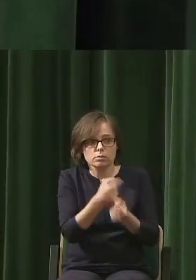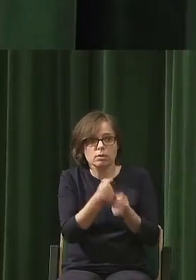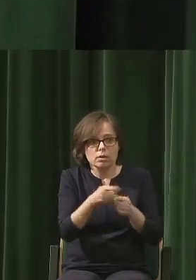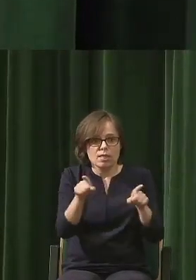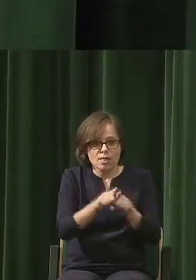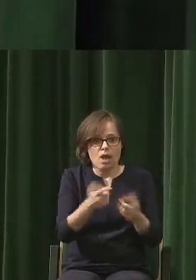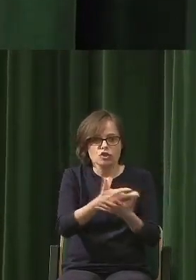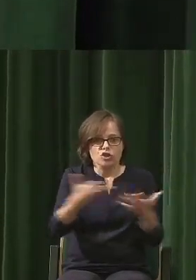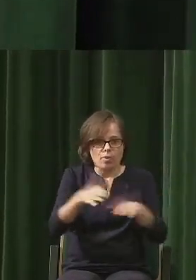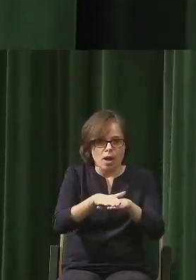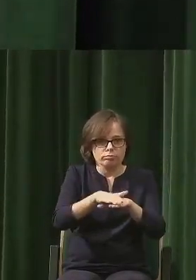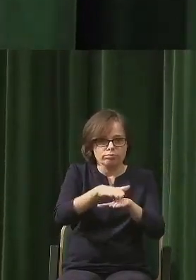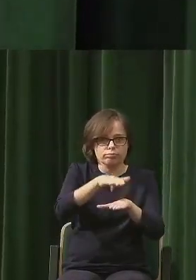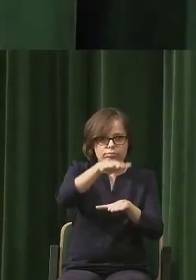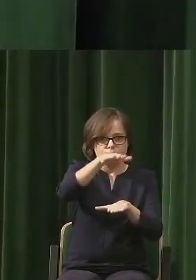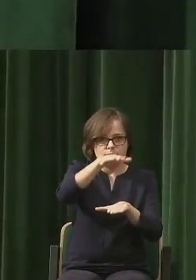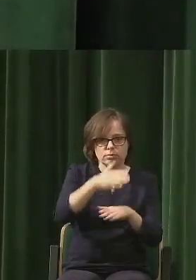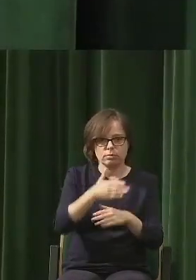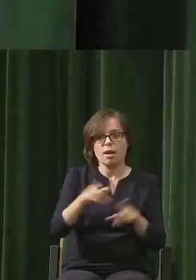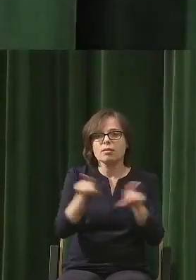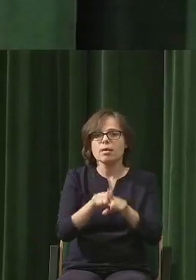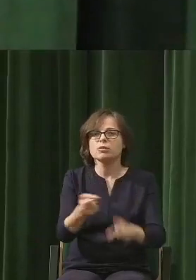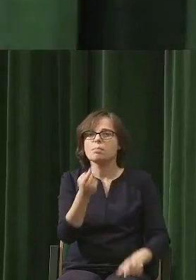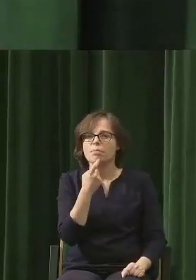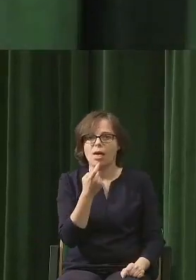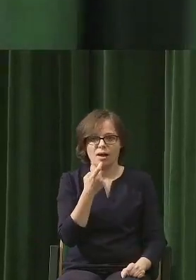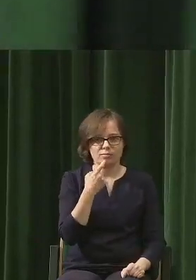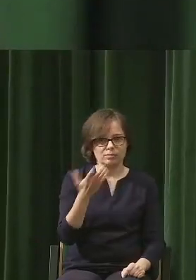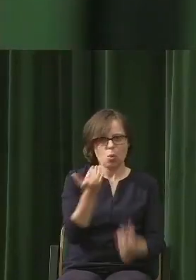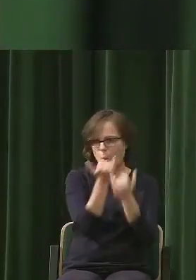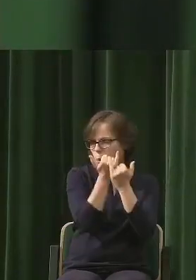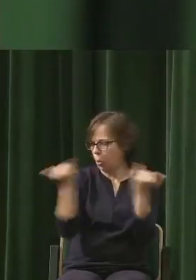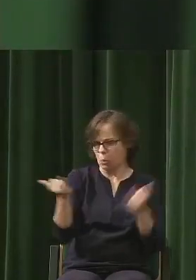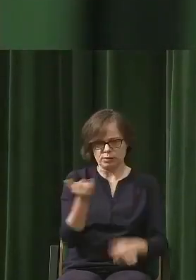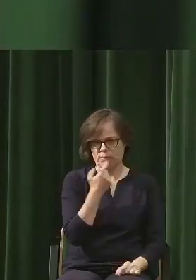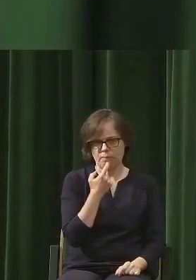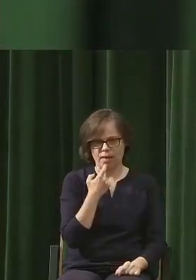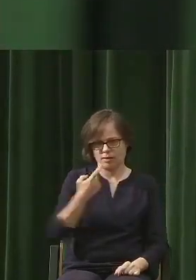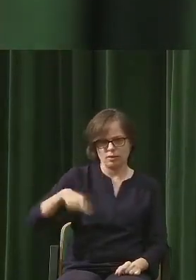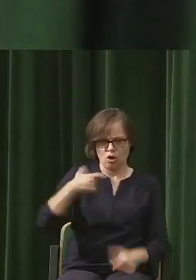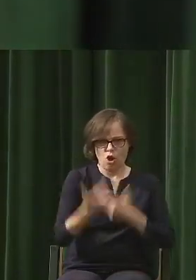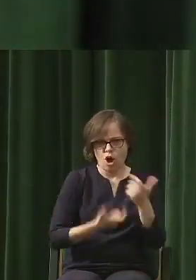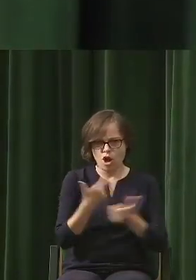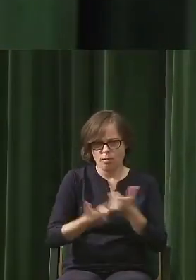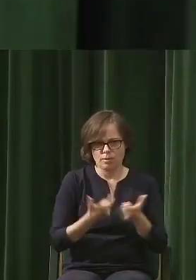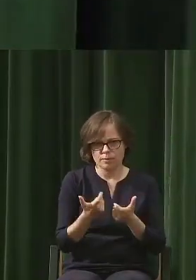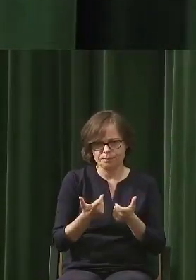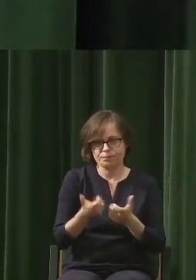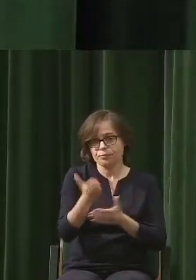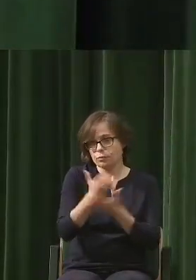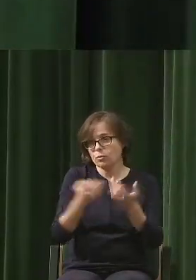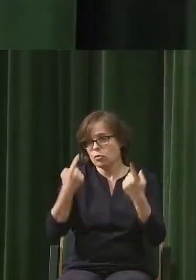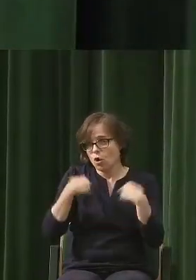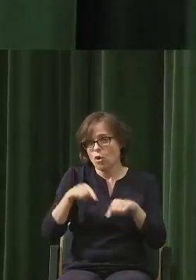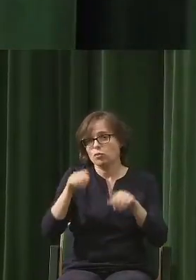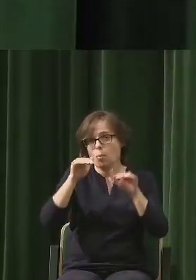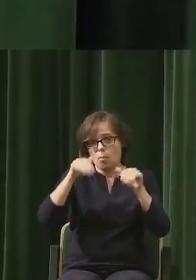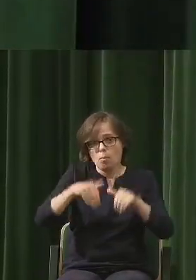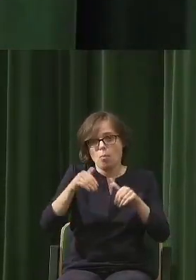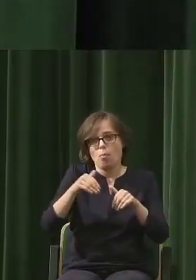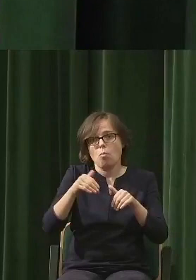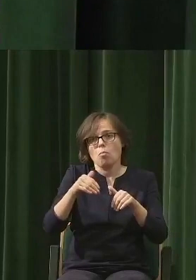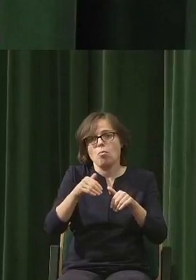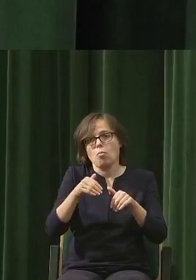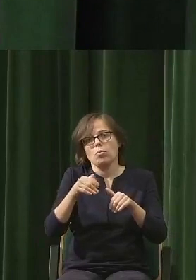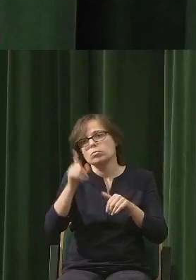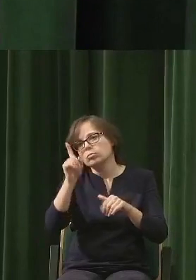już na zawsze. I tworzywa sztuczne oczywiście, które to powoduje, że nawet niektórzy sugerują, że może powinniśmy nazywać tę epokę